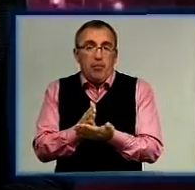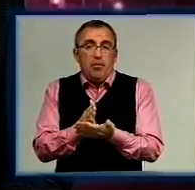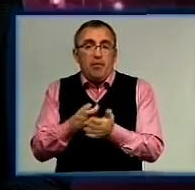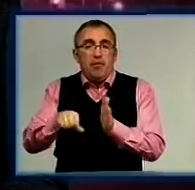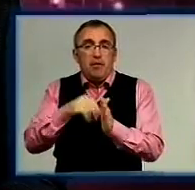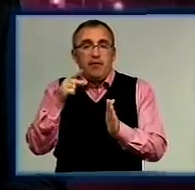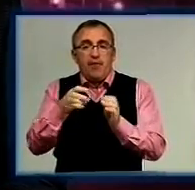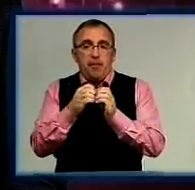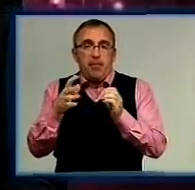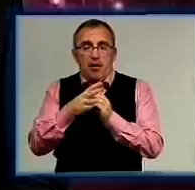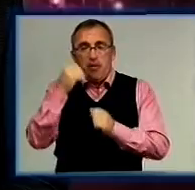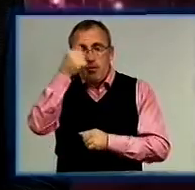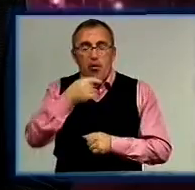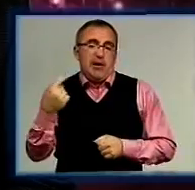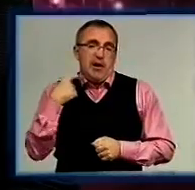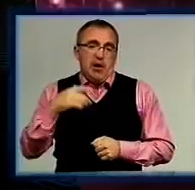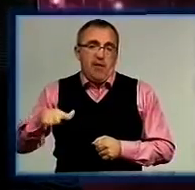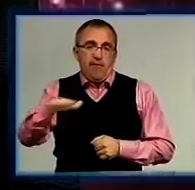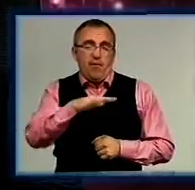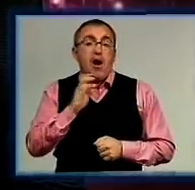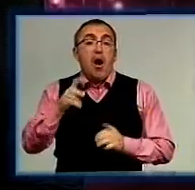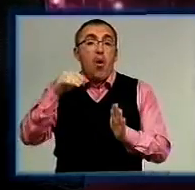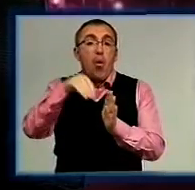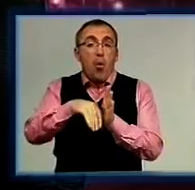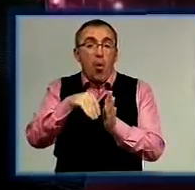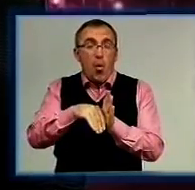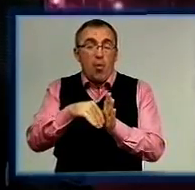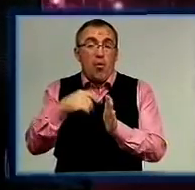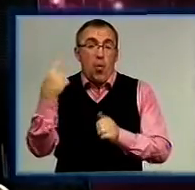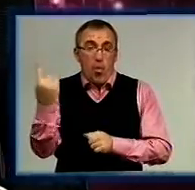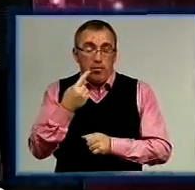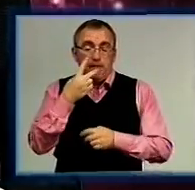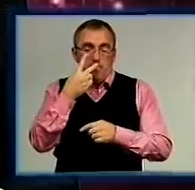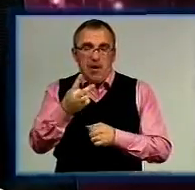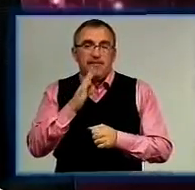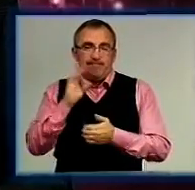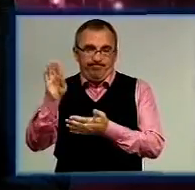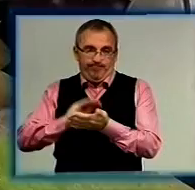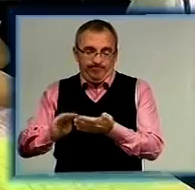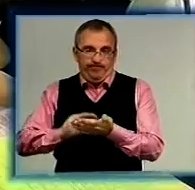2015 року на Кіровоградщині. Як голосували в області, бачила Марія Староста.